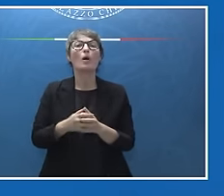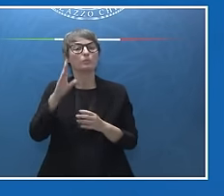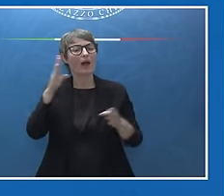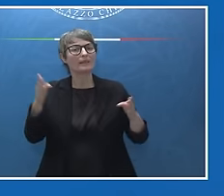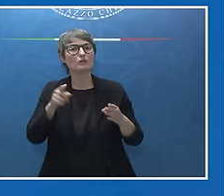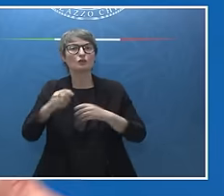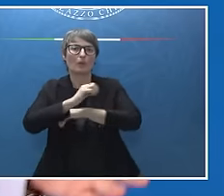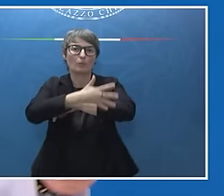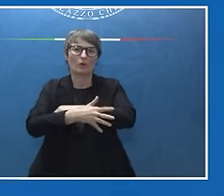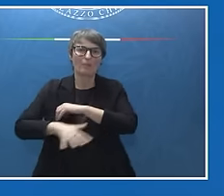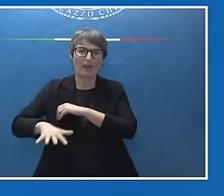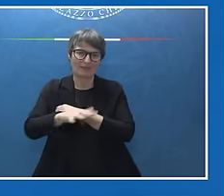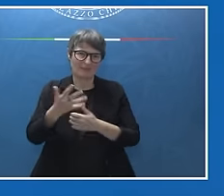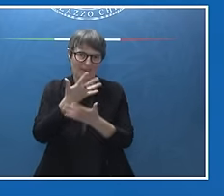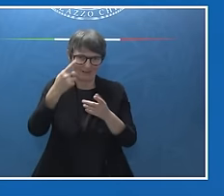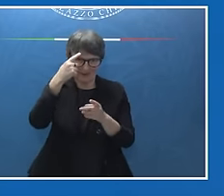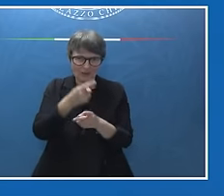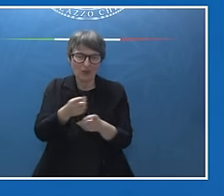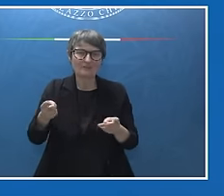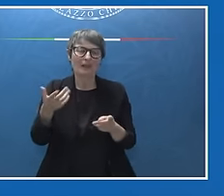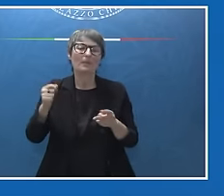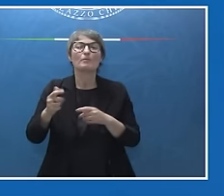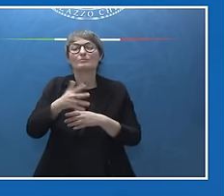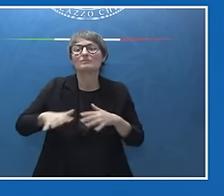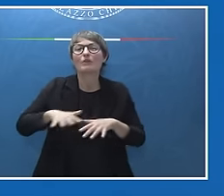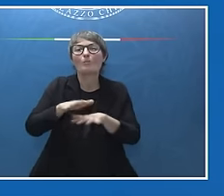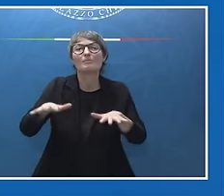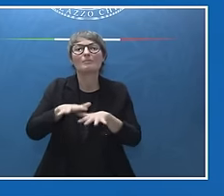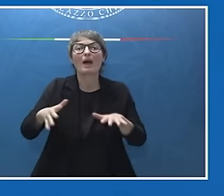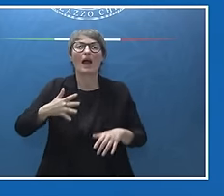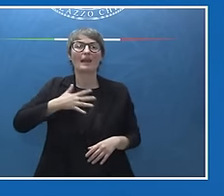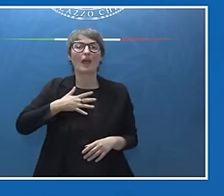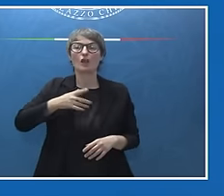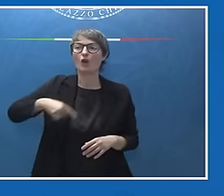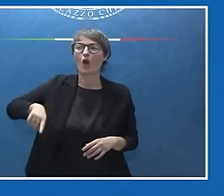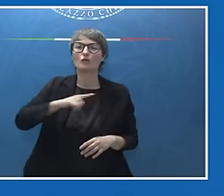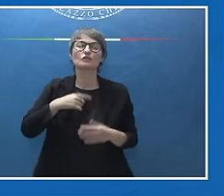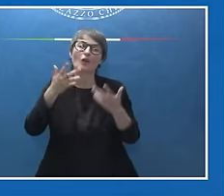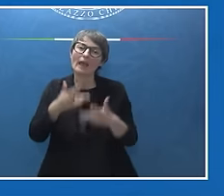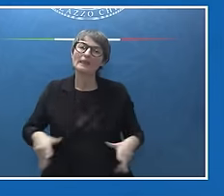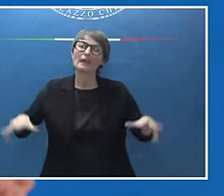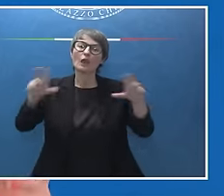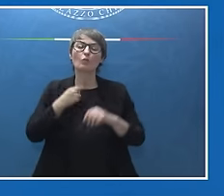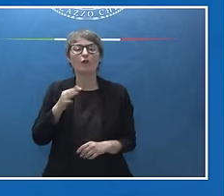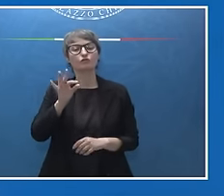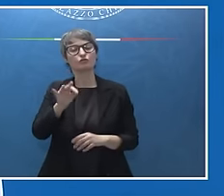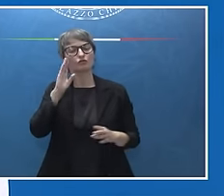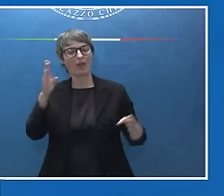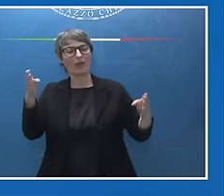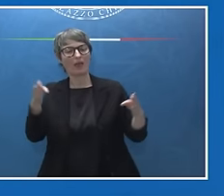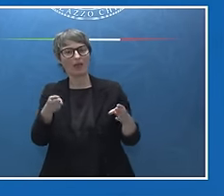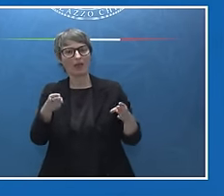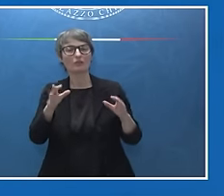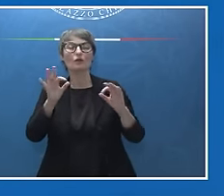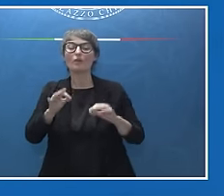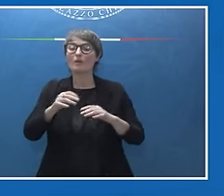come sapete, che è il nostro mare che ha ritrovato una sua centralità, si tratta chiaramente del mare